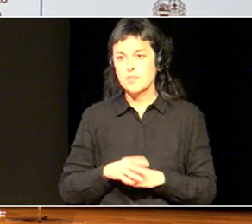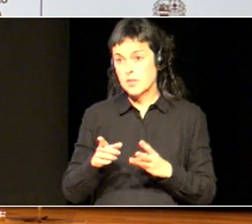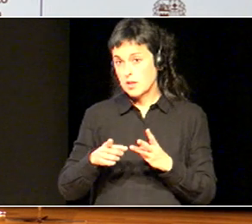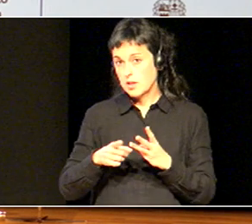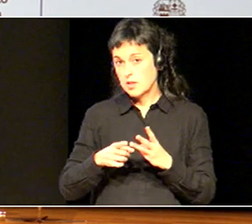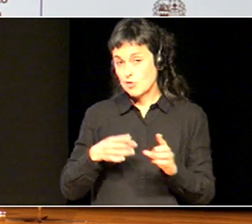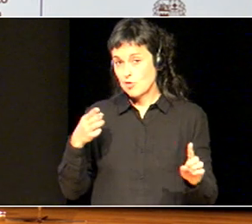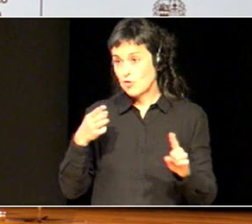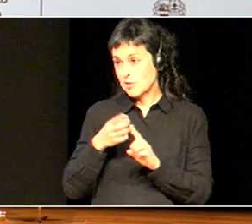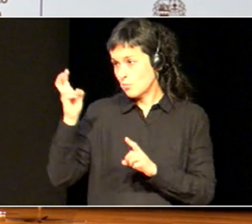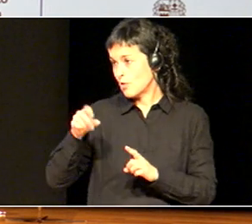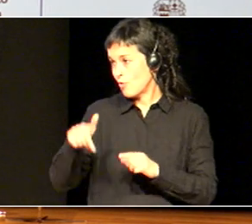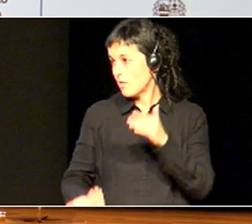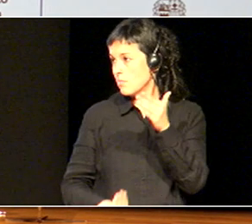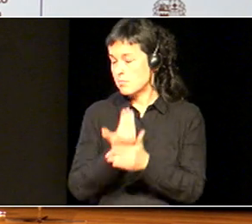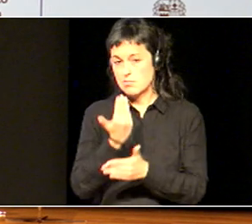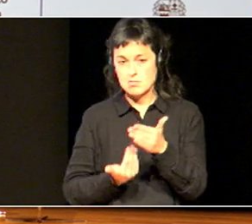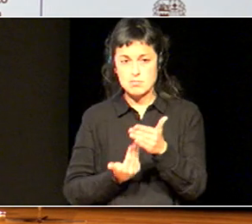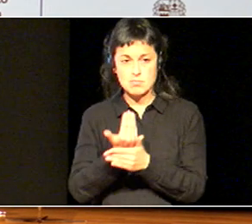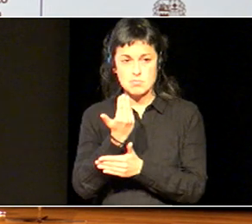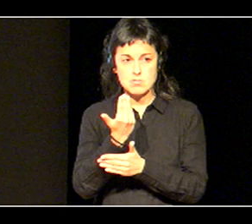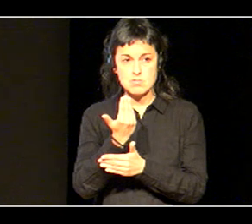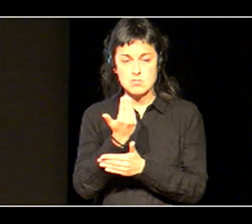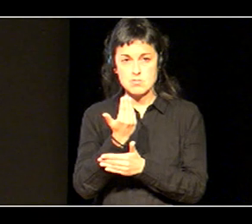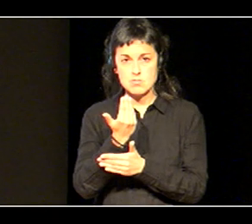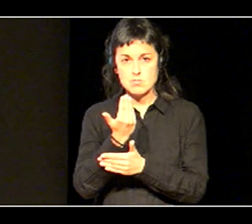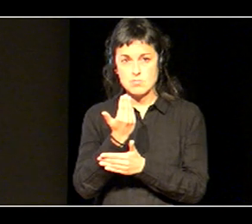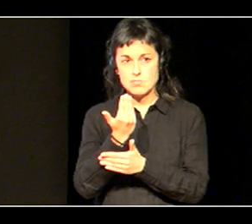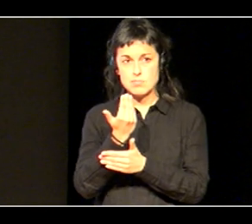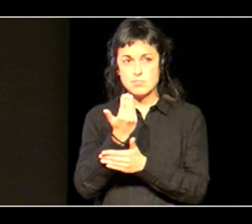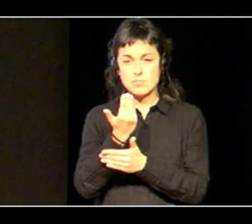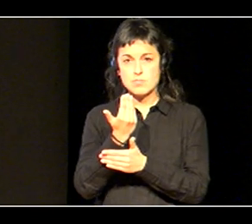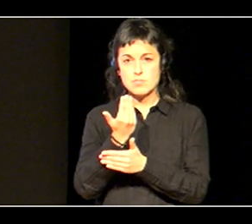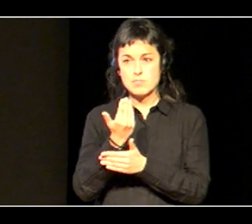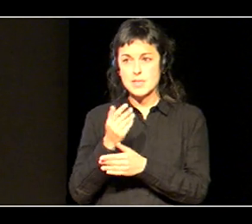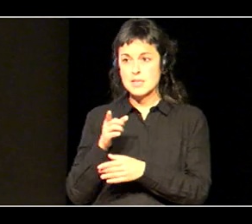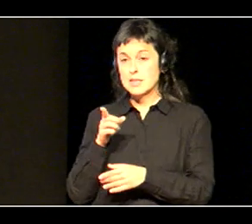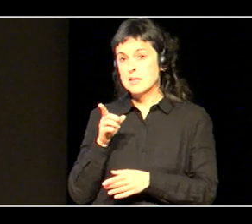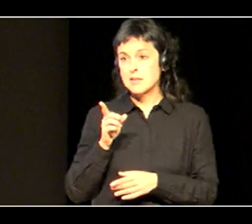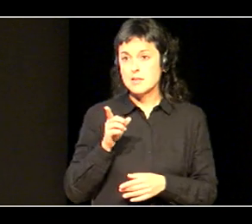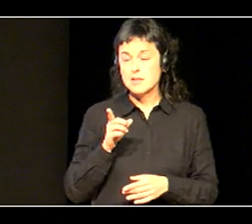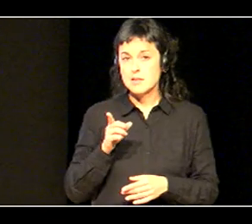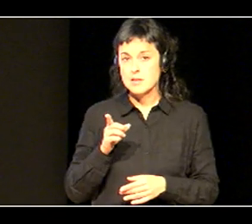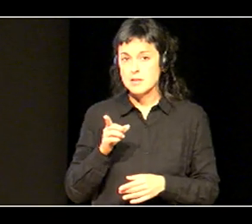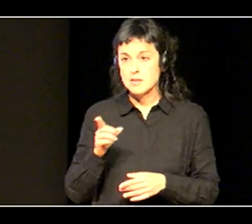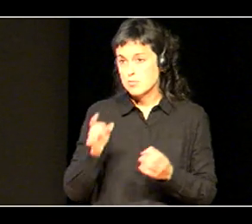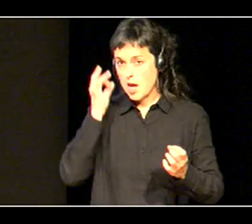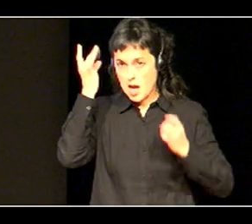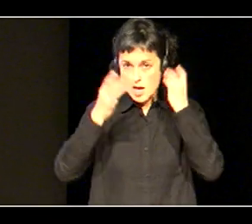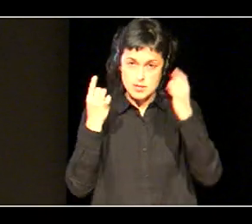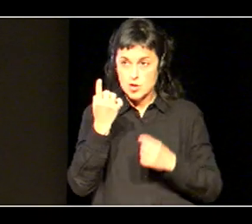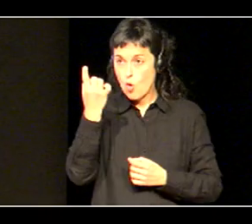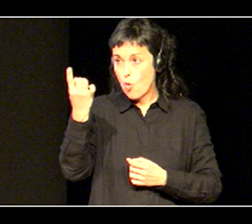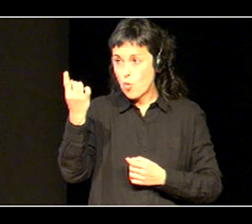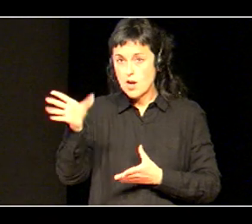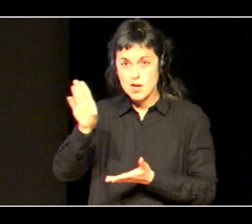gara gaurko jardun aldira, eta hori izan da, beraz, jardu eretako bat, hemen planteatzen